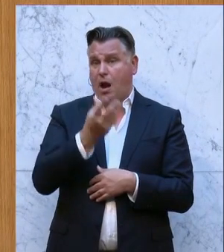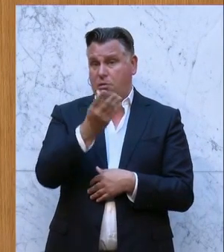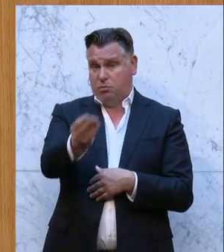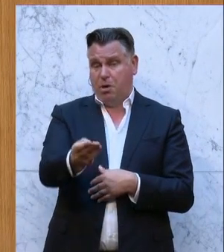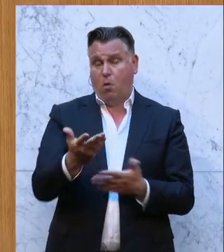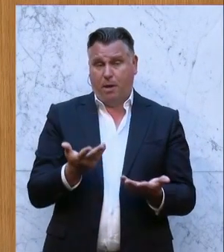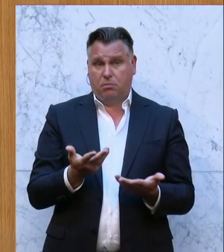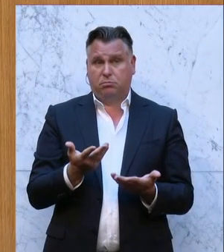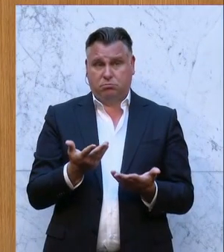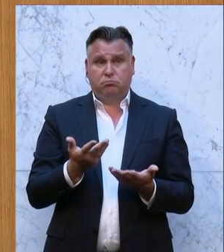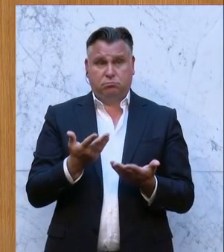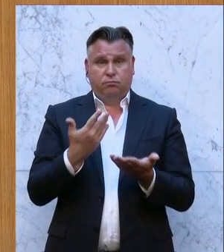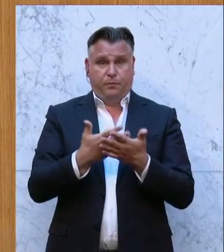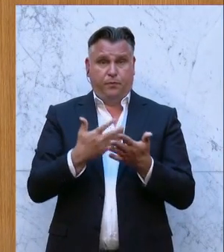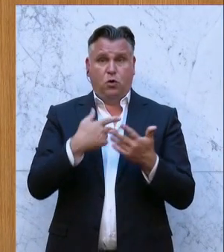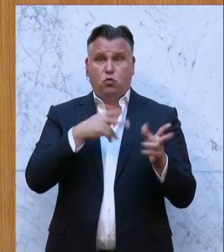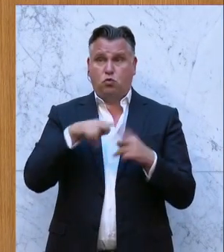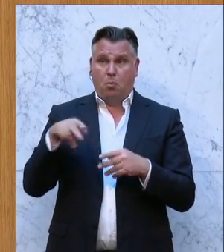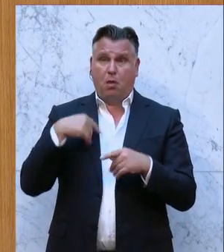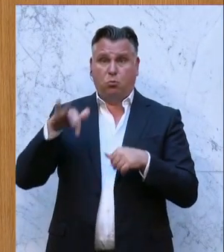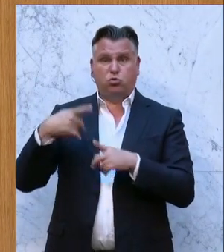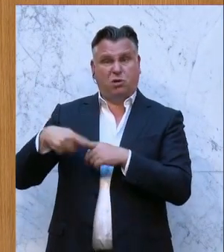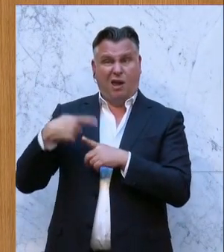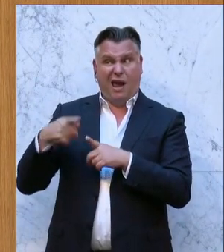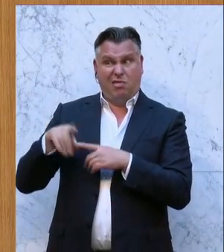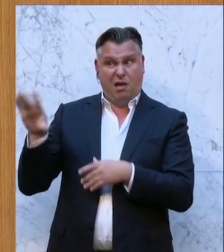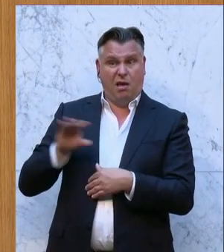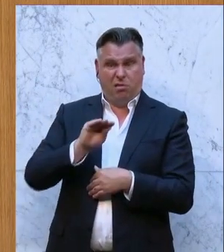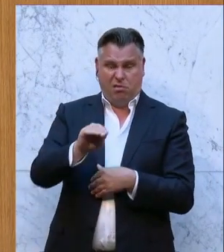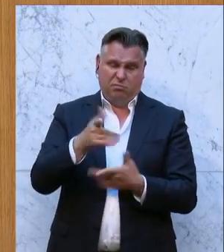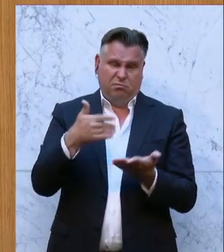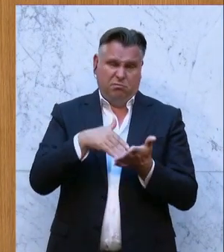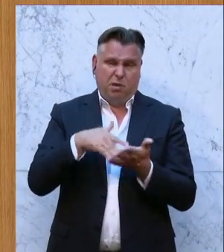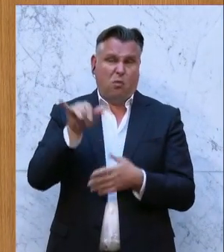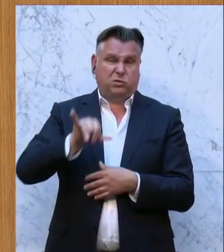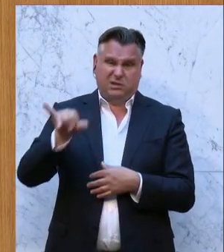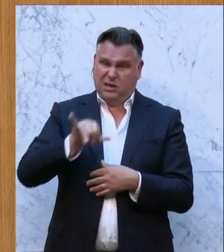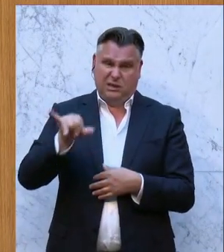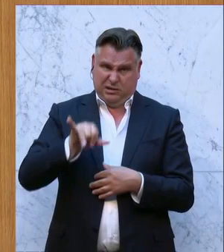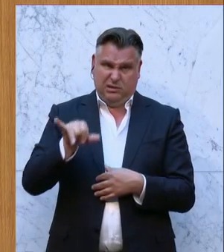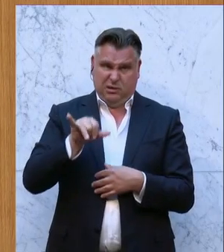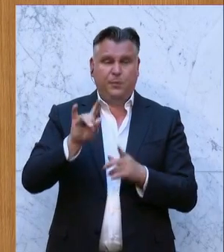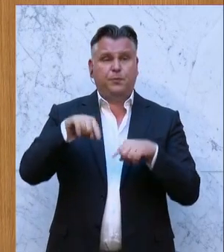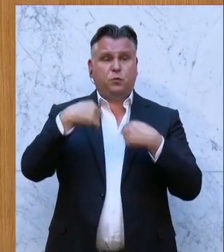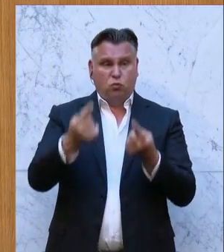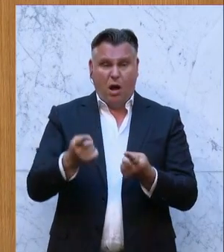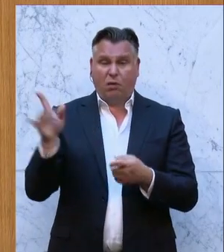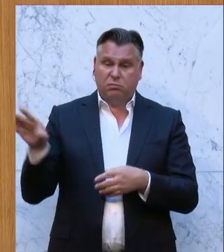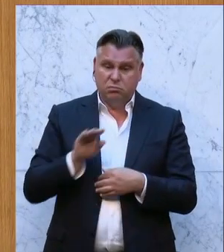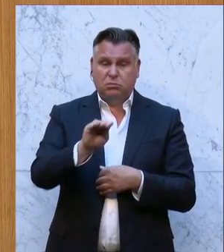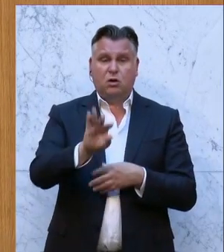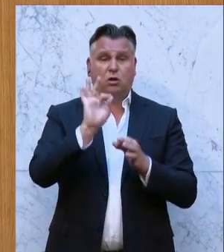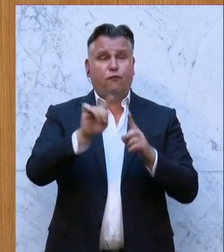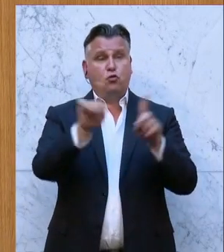Kapital, das wir sonst am Markt aufnehmen müssten zu bekannten Zinsen, das wiederum dann in weiterer Folge ja den